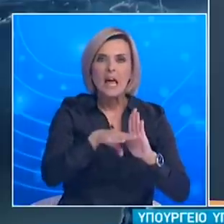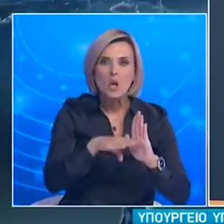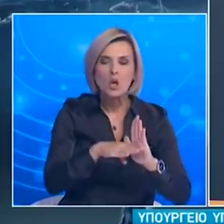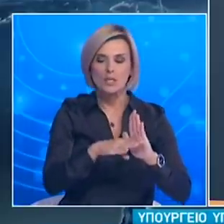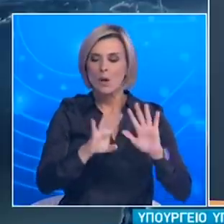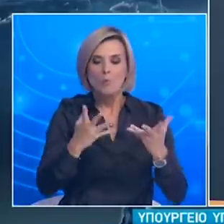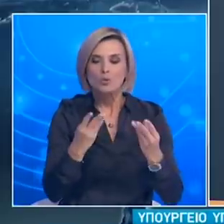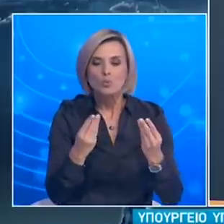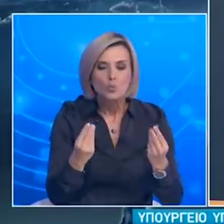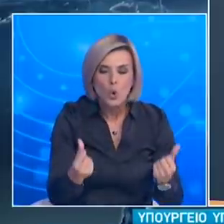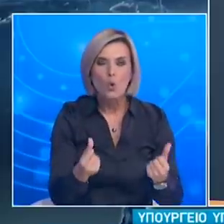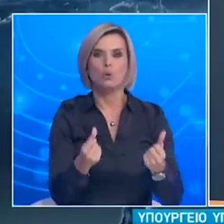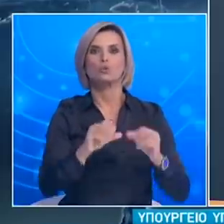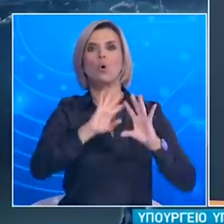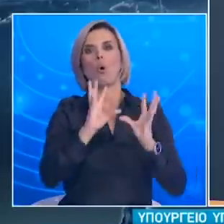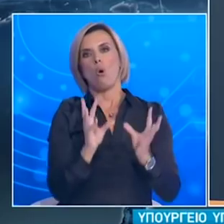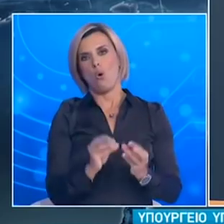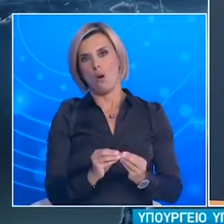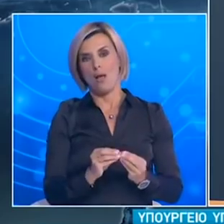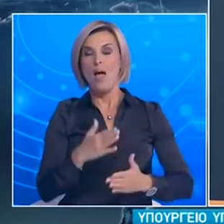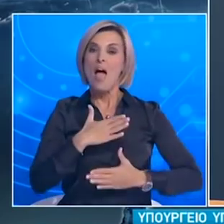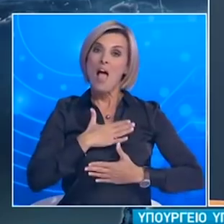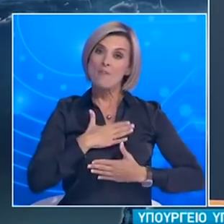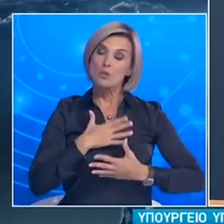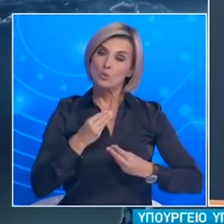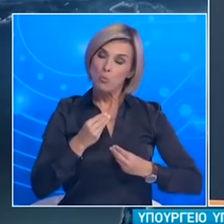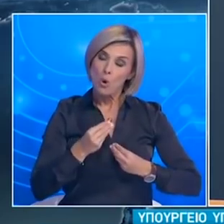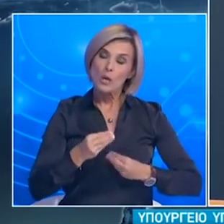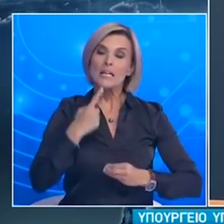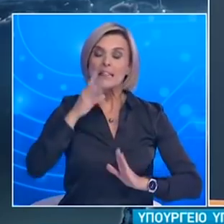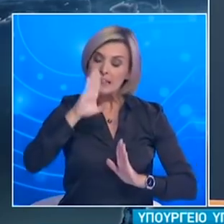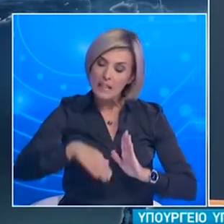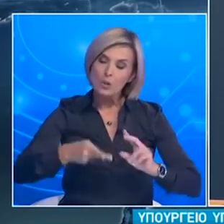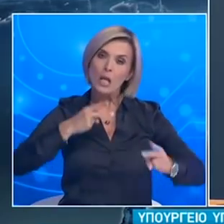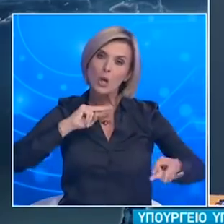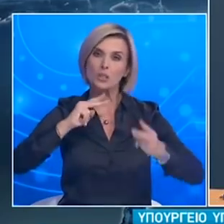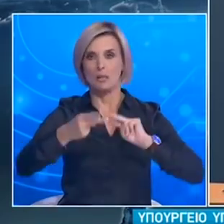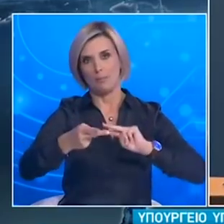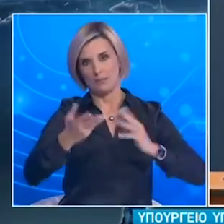ιατρικής. Θα ήθελα να σας ευχαριστήσω για την προσοχή σας και θα είμαι διαθέσιμος στο τέλος για ερωτήσεις.